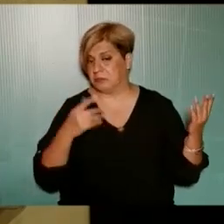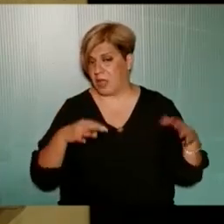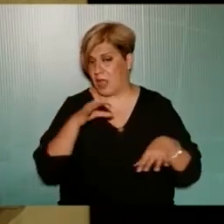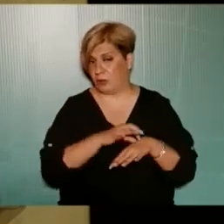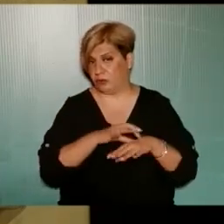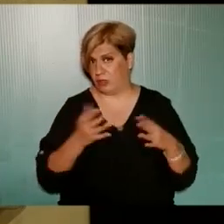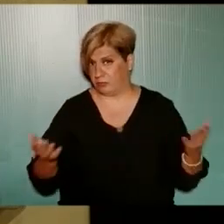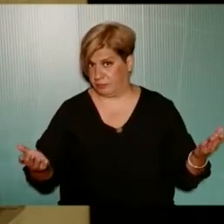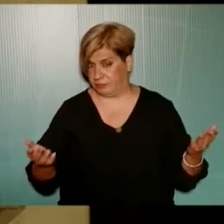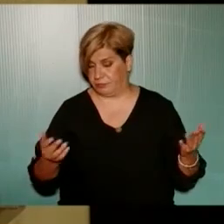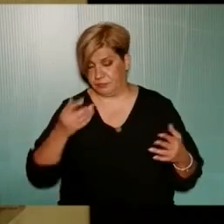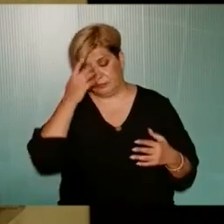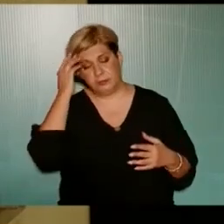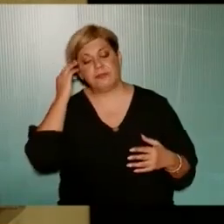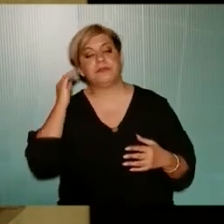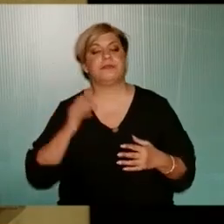άρρωστα